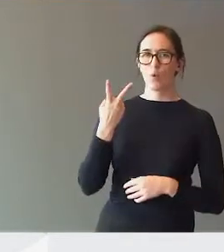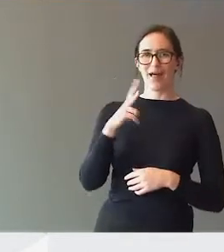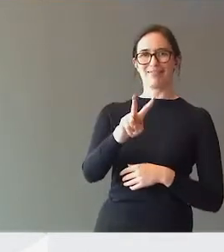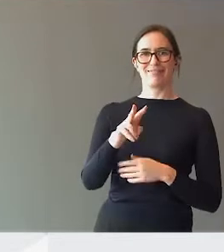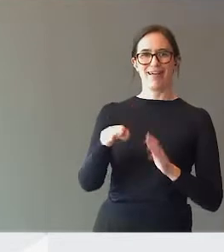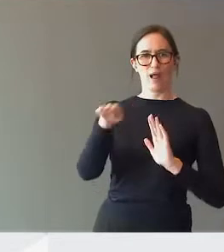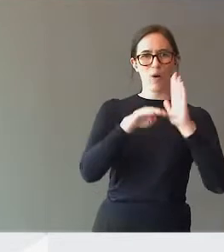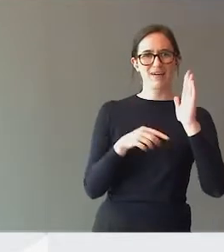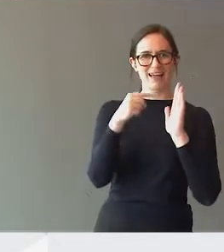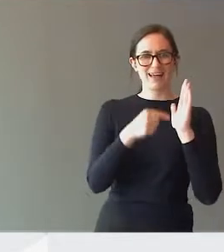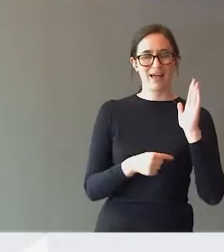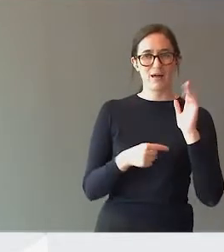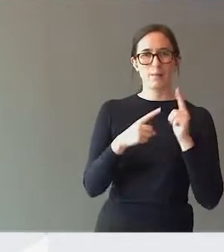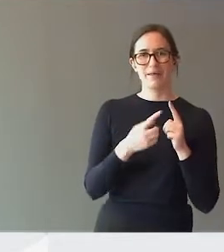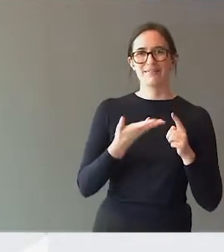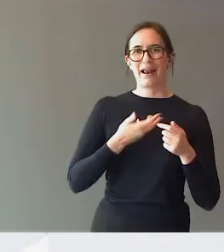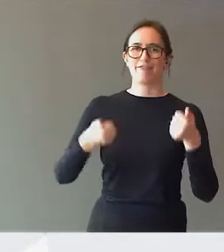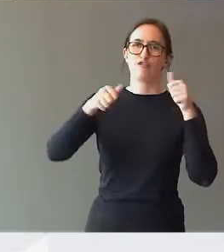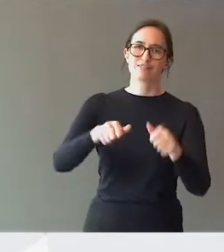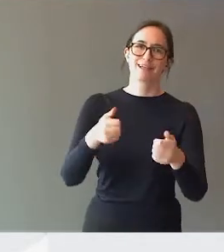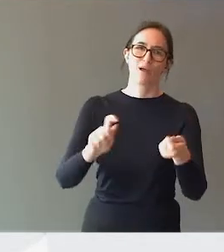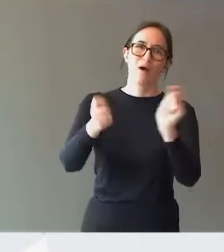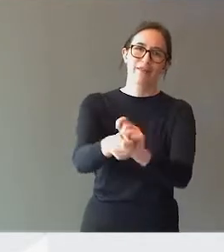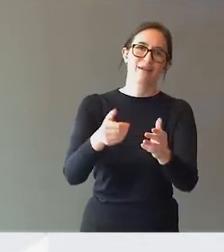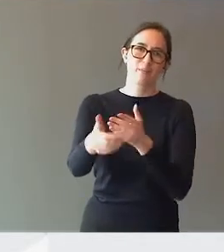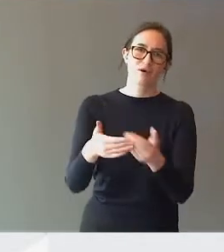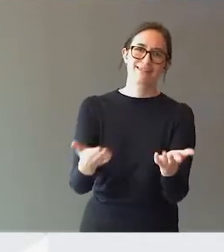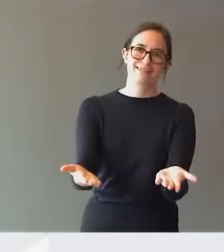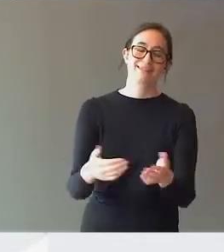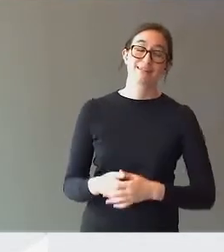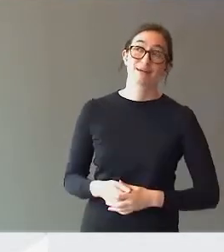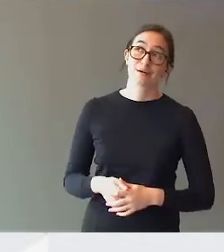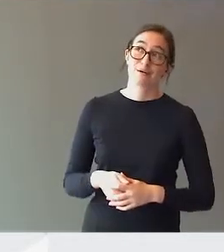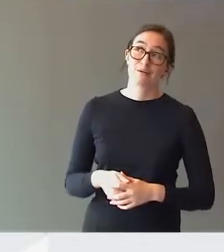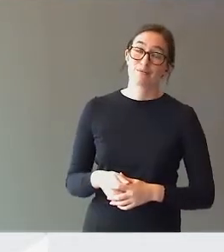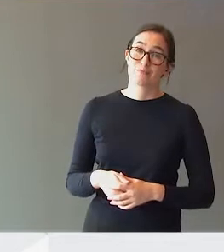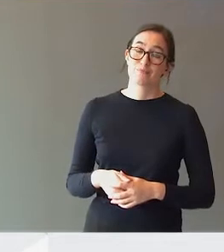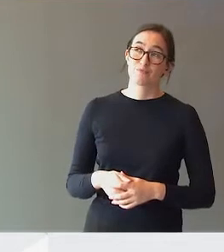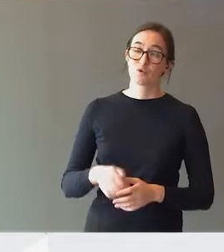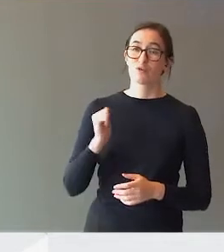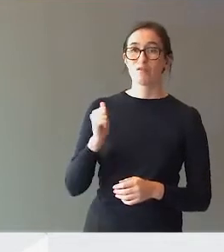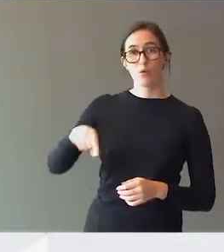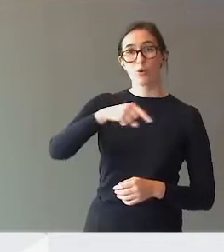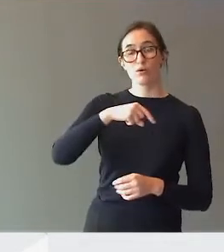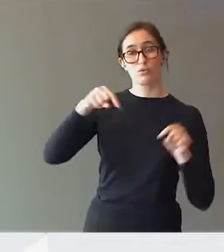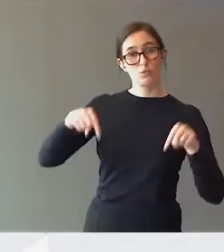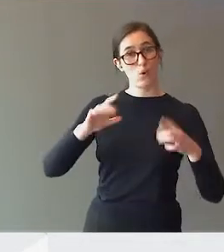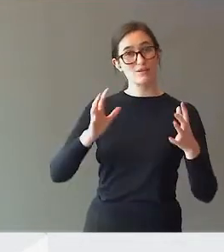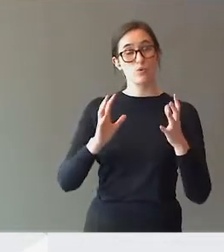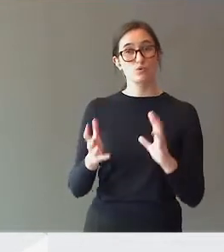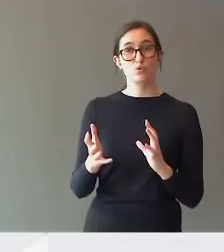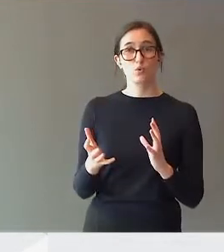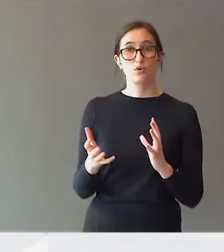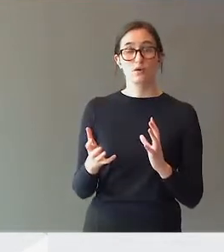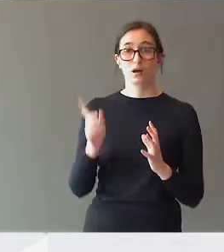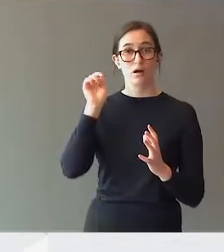lovverket, men det er veldig vanskelig å endre praksis. Og derfor står vi nå overfor en situasjon hvor man med et